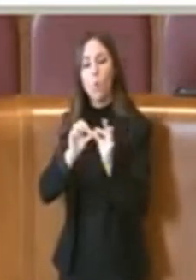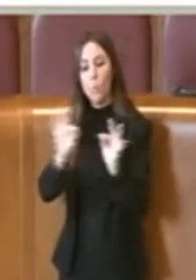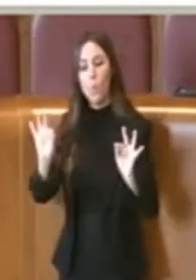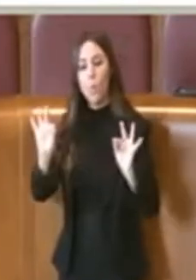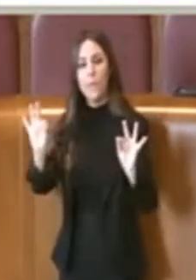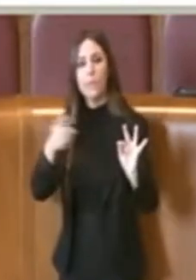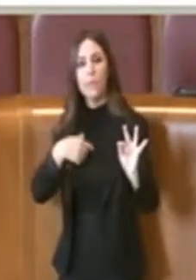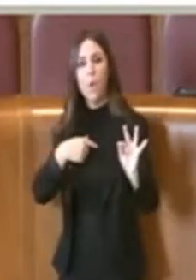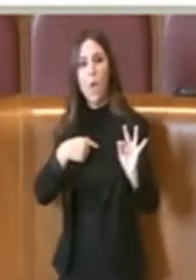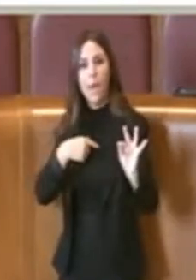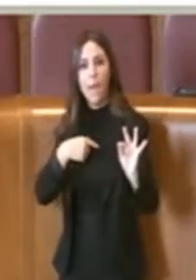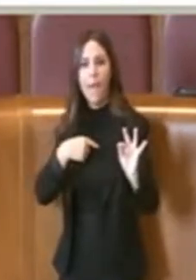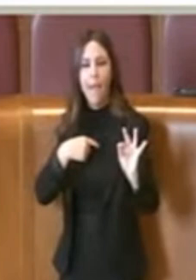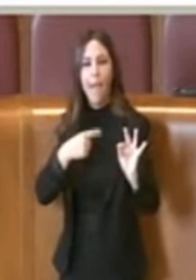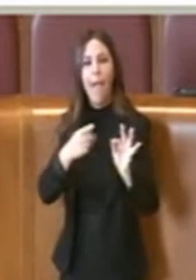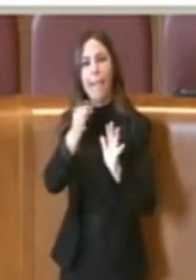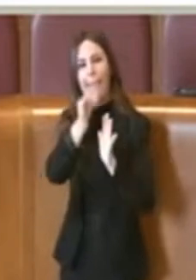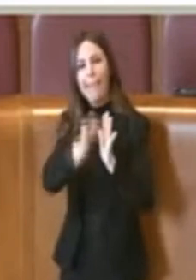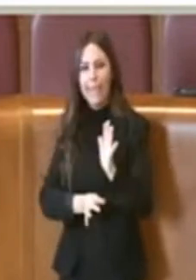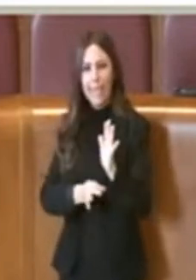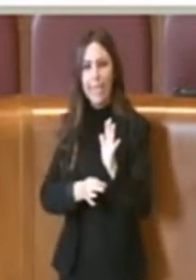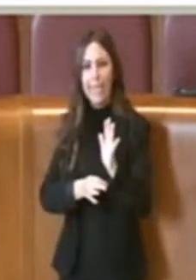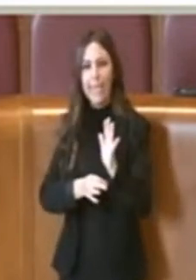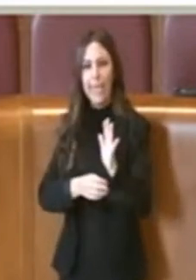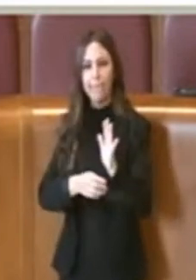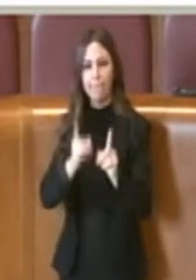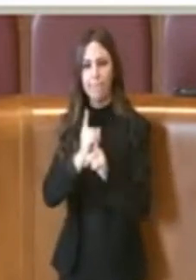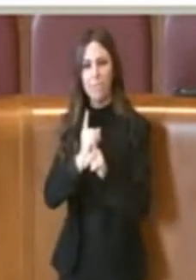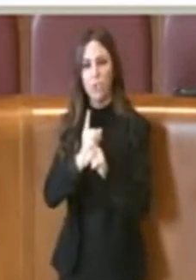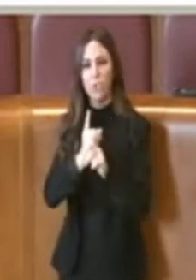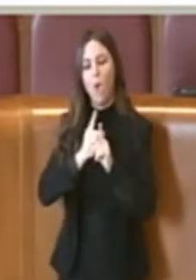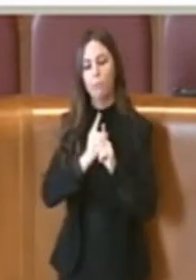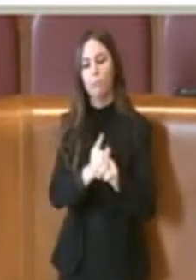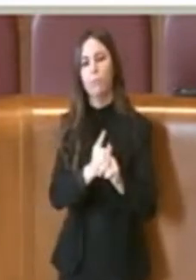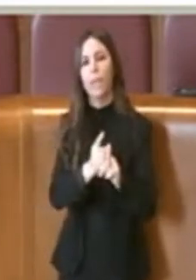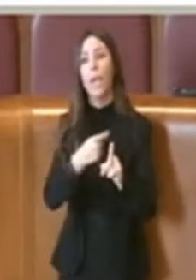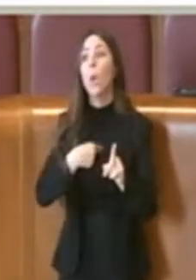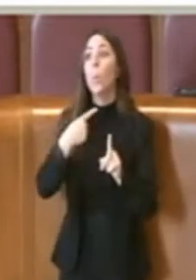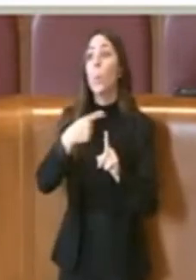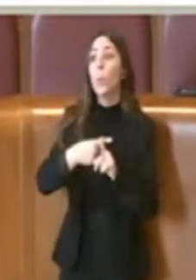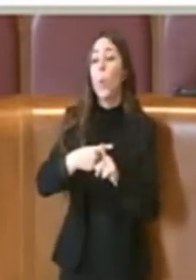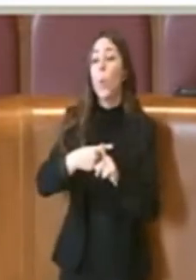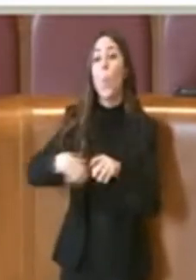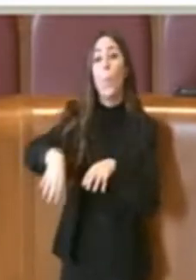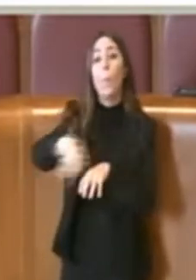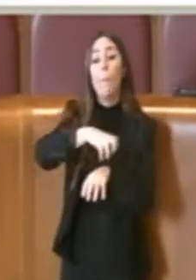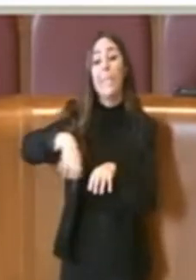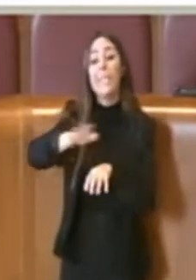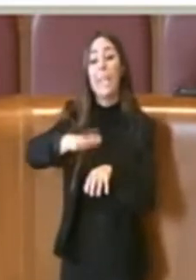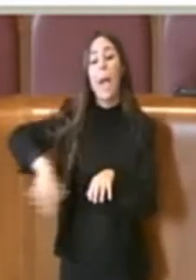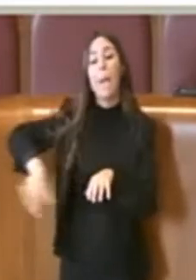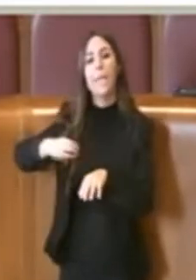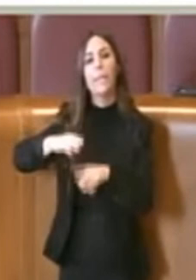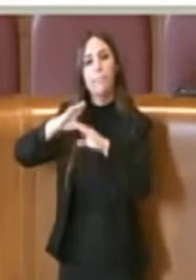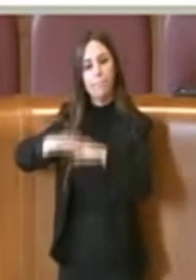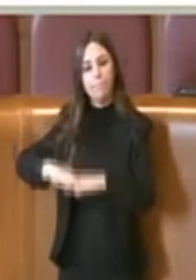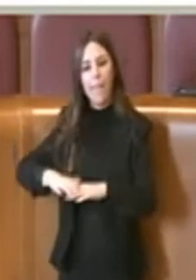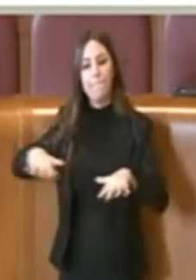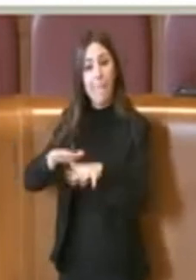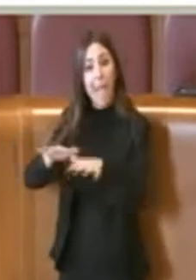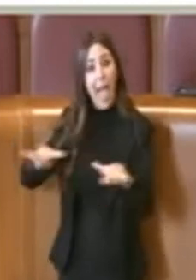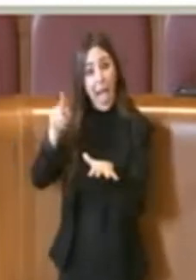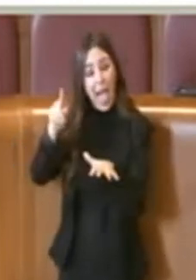linee guida e chiediamo anche al Ministero dell'Ambiente, della tutela del territorio, del mare,